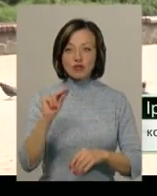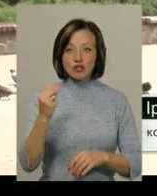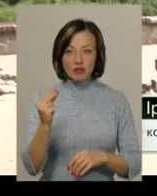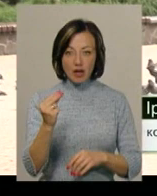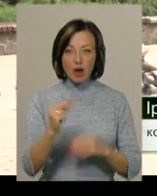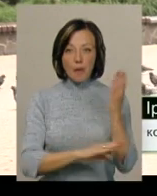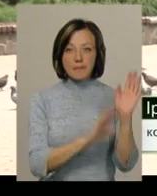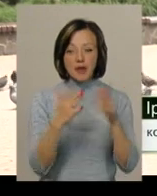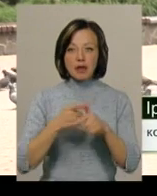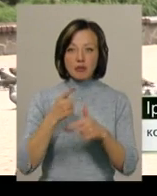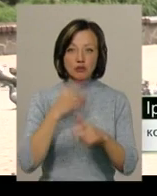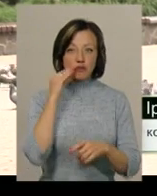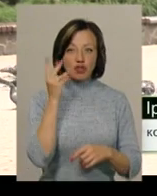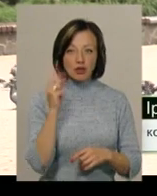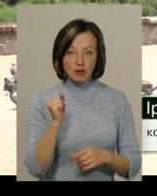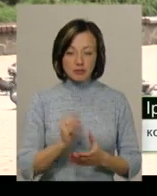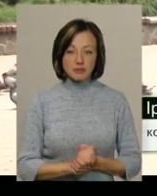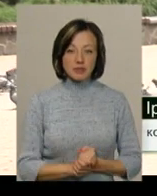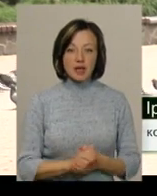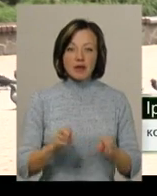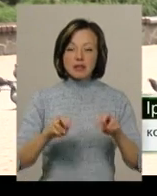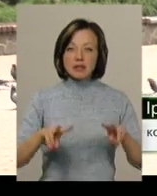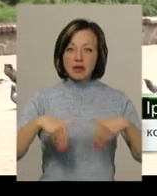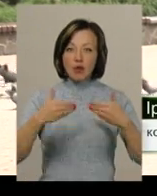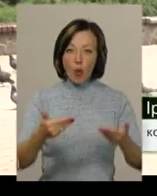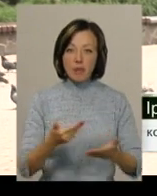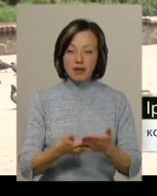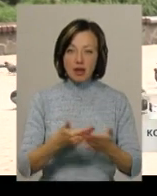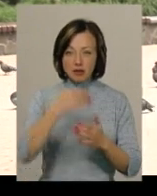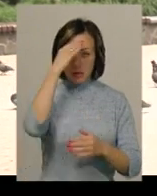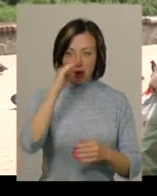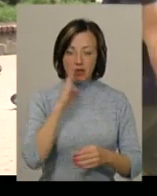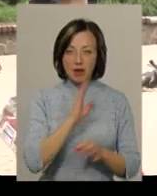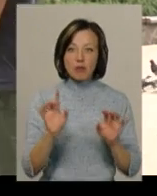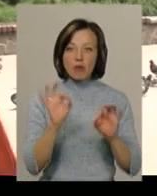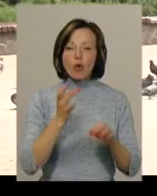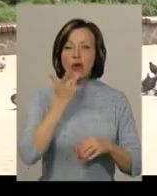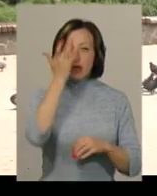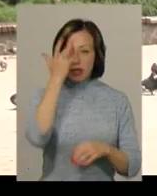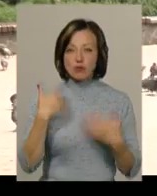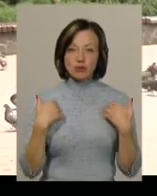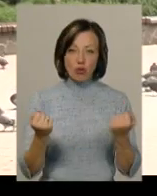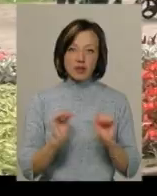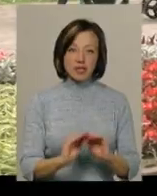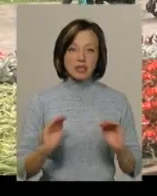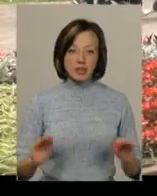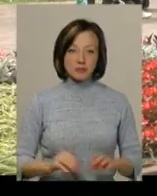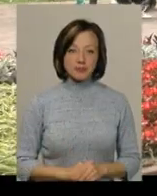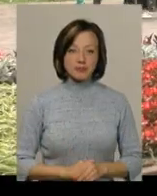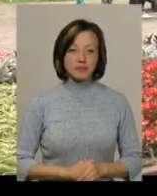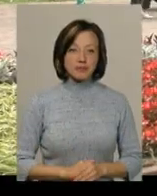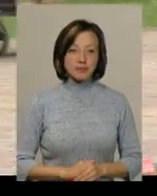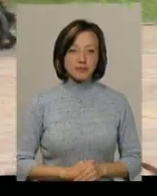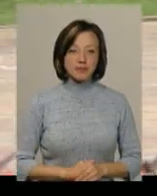четвер у сквері імені Тараса Шевченка. Фахівці даватимуть рекомендації батькам щодо літнього оздоровлення дітей. Ірина